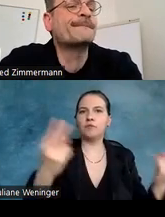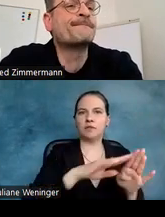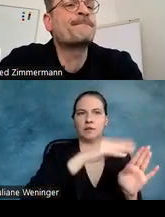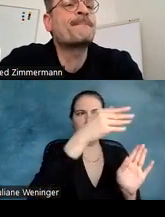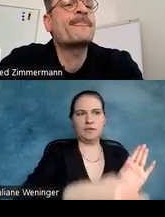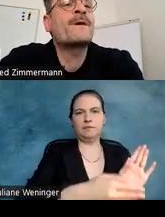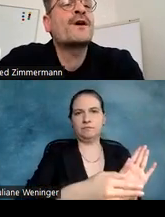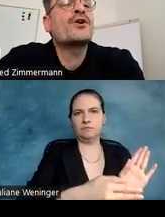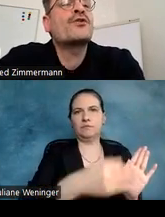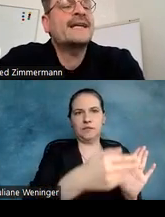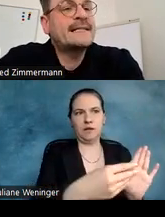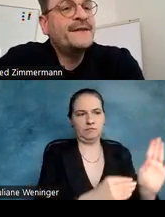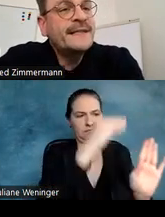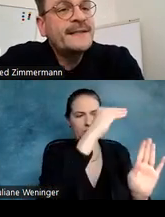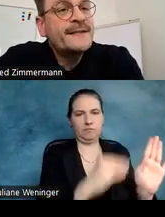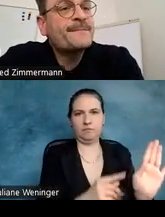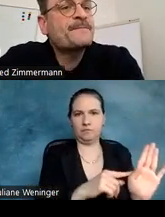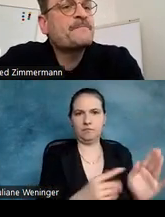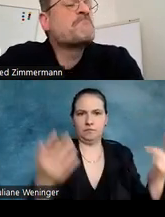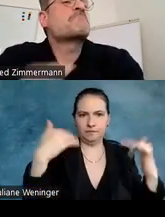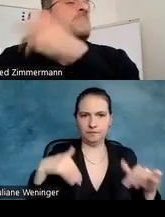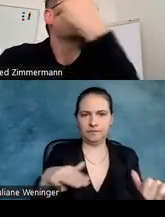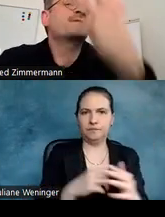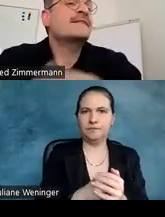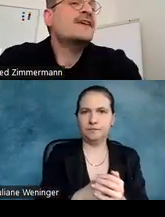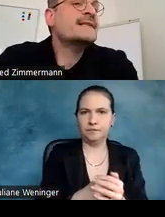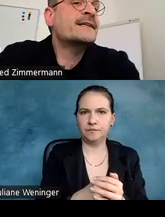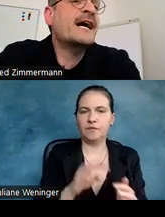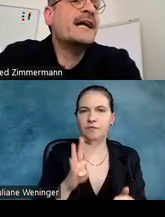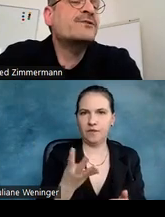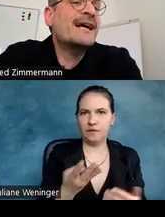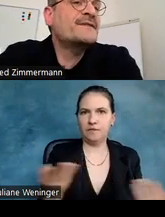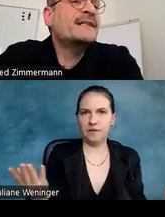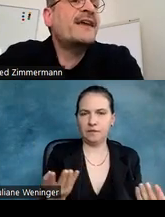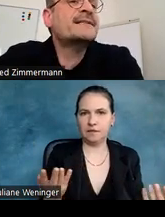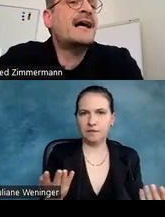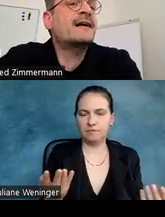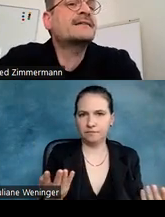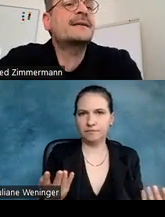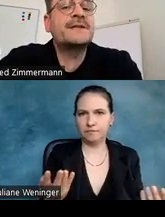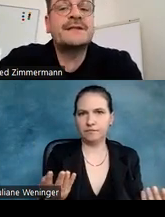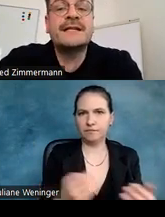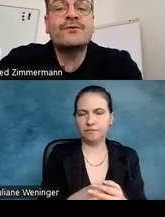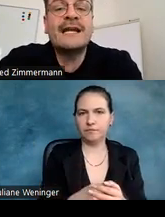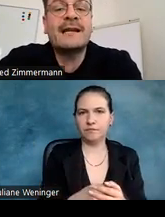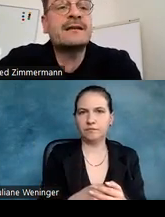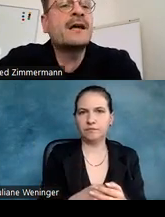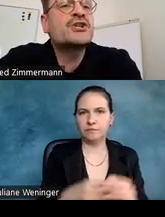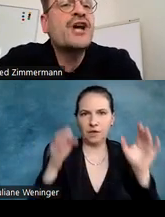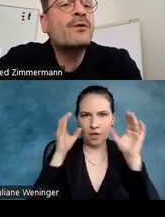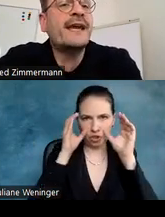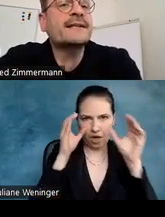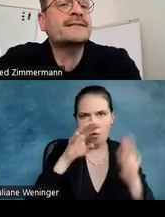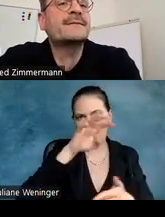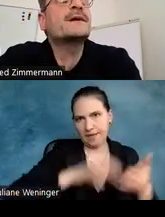werden. Und als vierten Textinhalt oder als vierte Textart gibt es den sogenannten